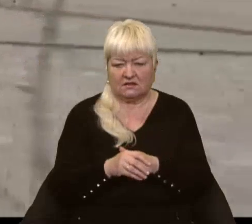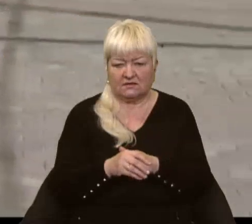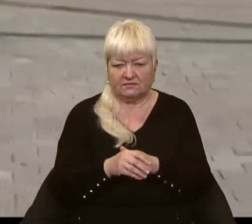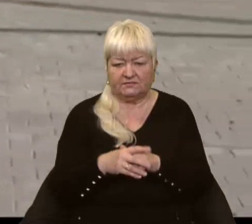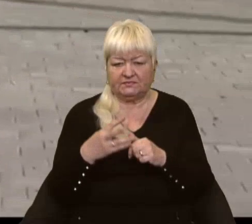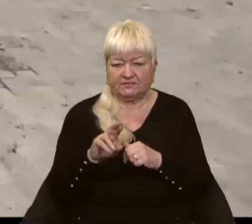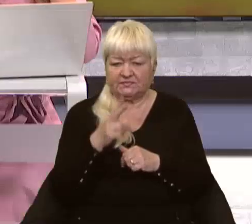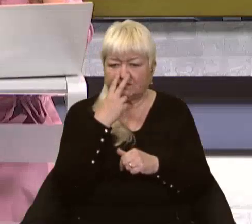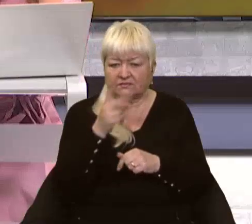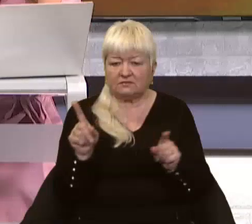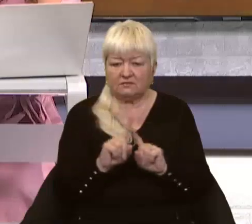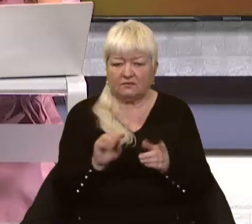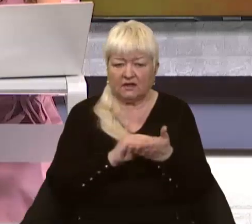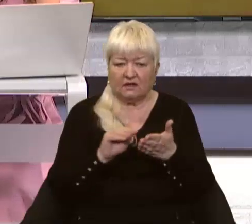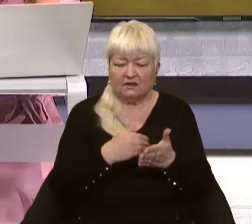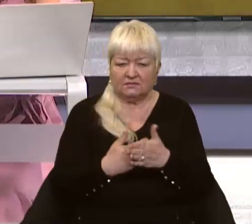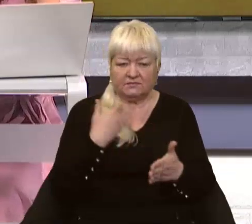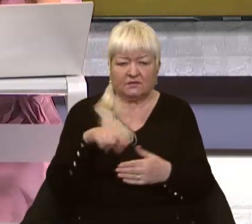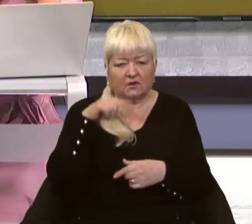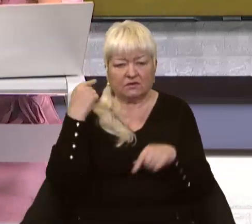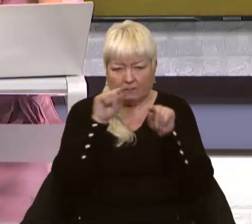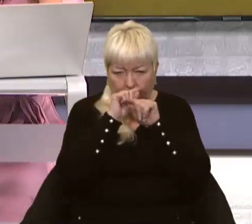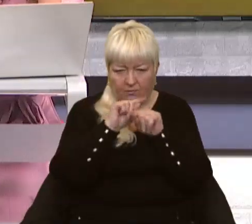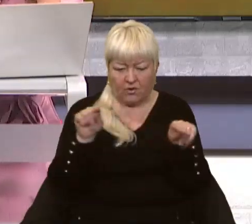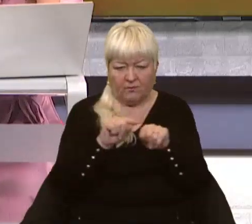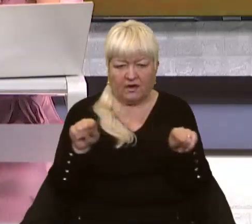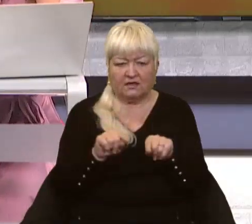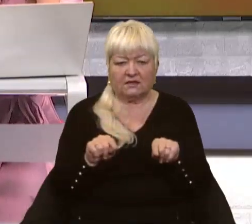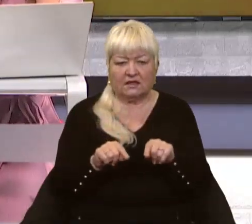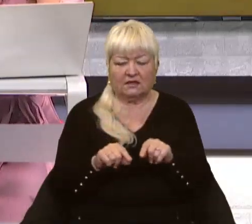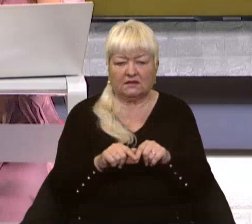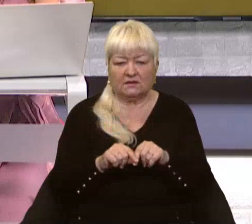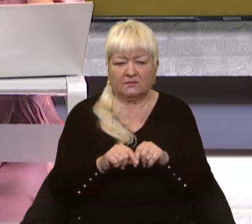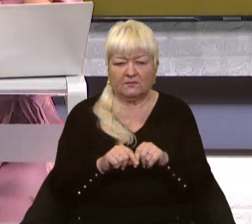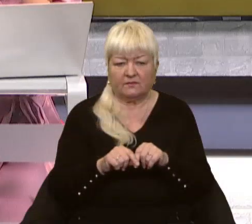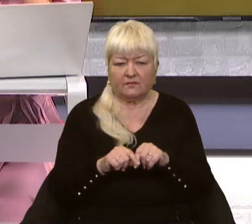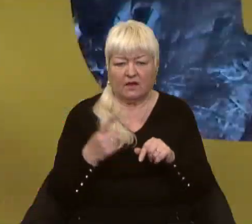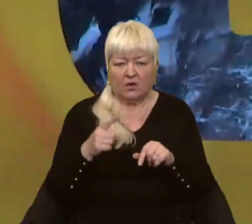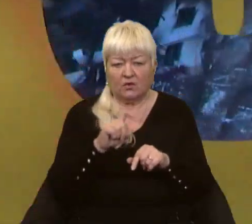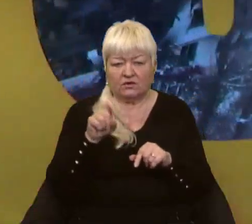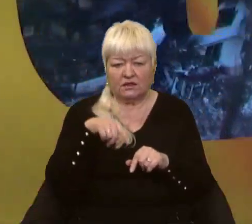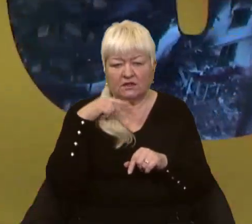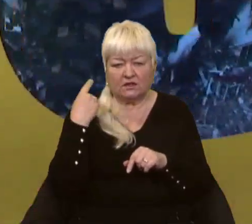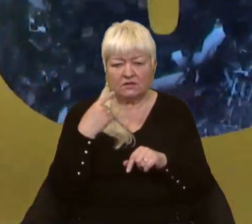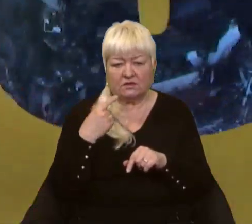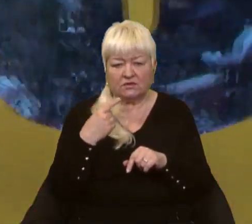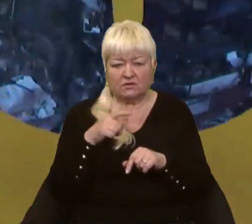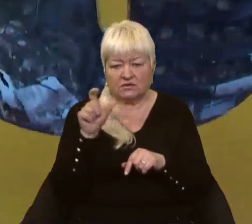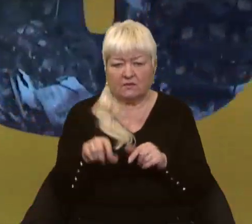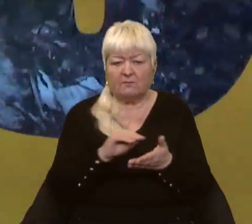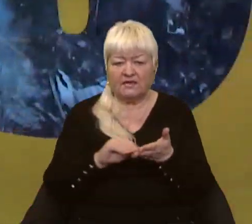дивився, що писали напередодні російські пропагандисти. Зокрема, Дмитро Стєшин, це один з російських так званих воєнкорів,